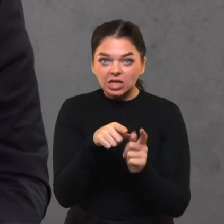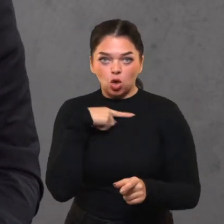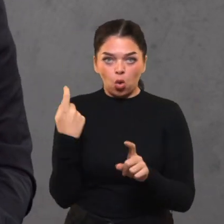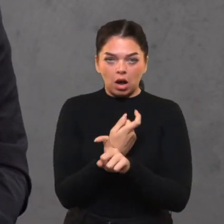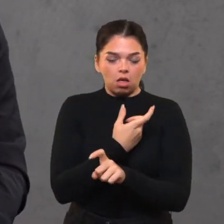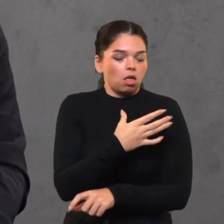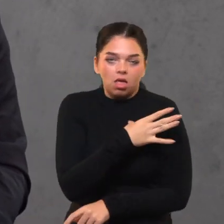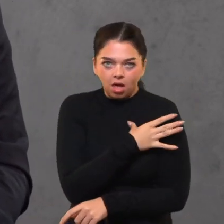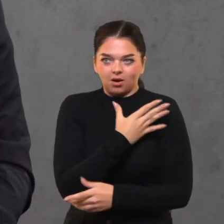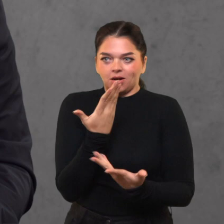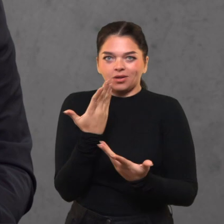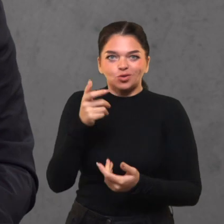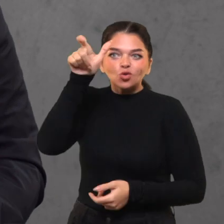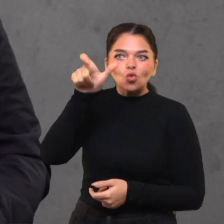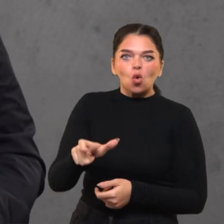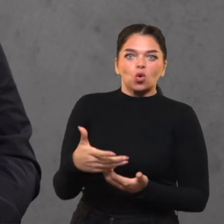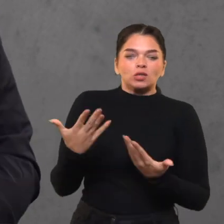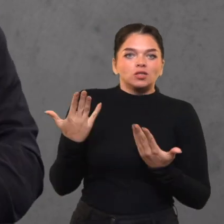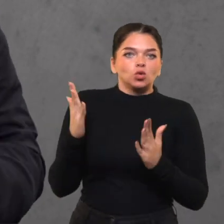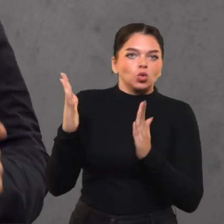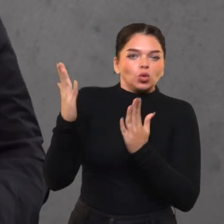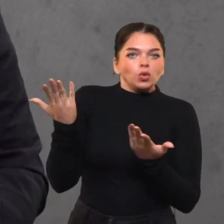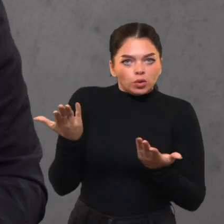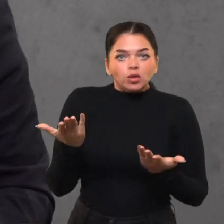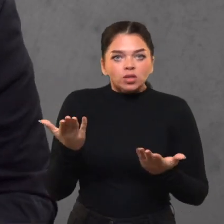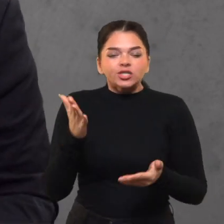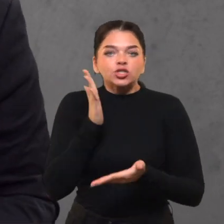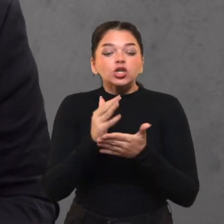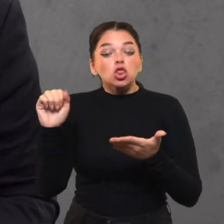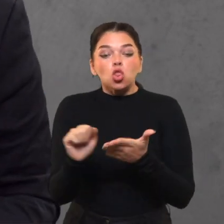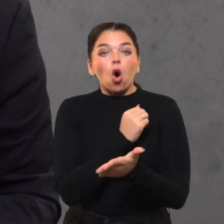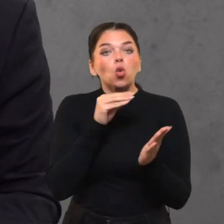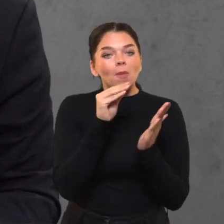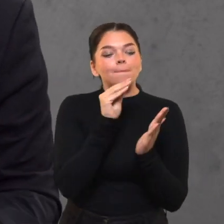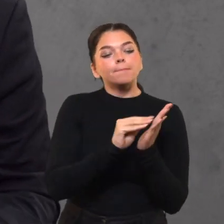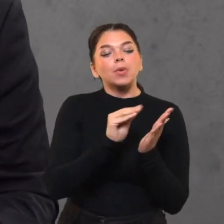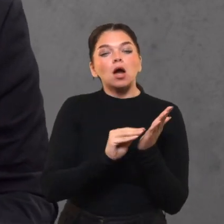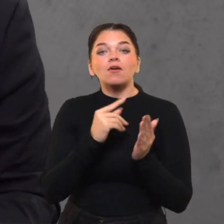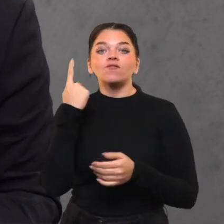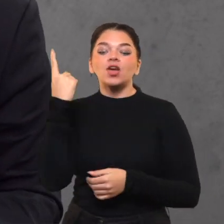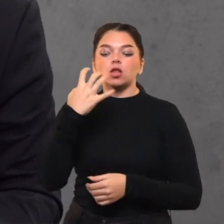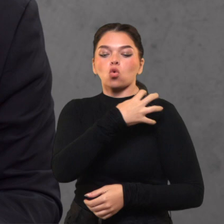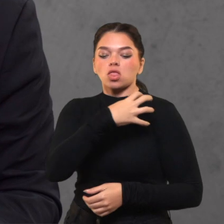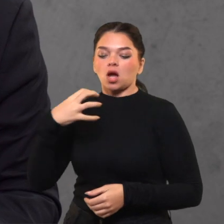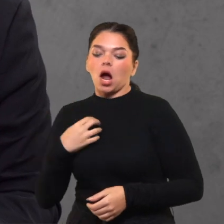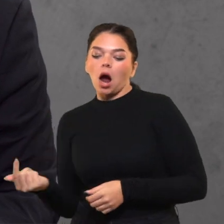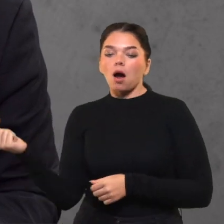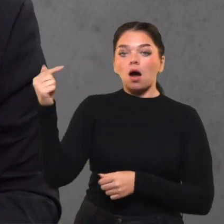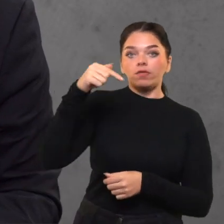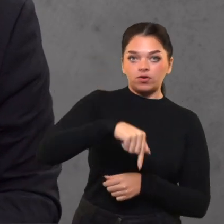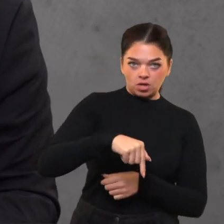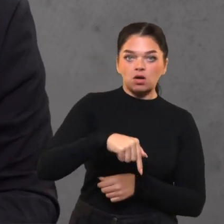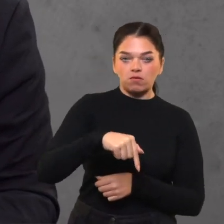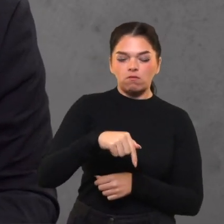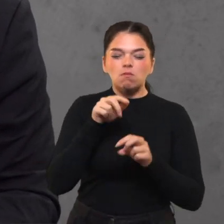toks veikėjas. Ir beje yra net ir dokumentas. Vienas kunigaištis. St. Pederburgo